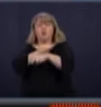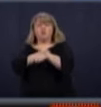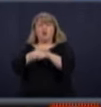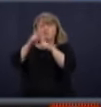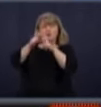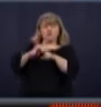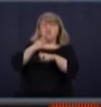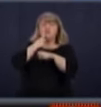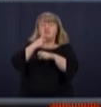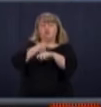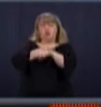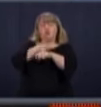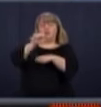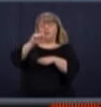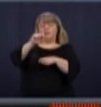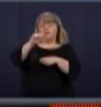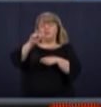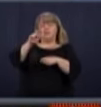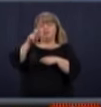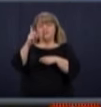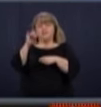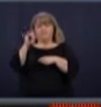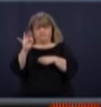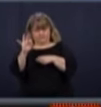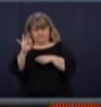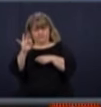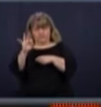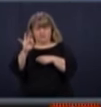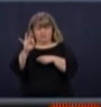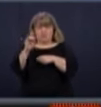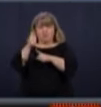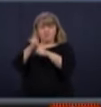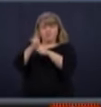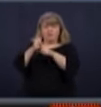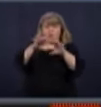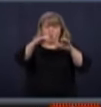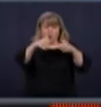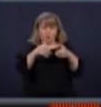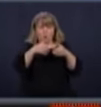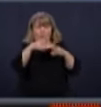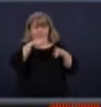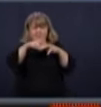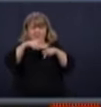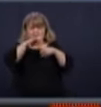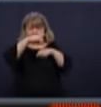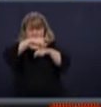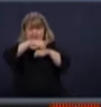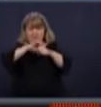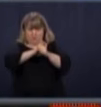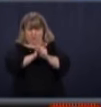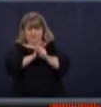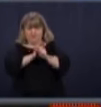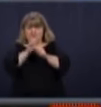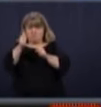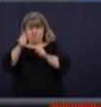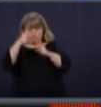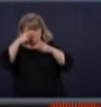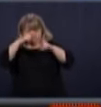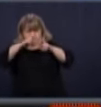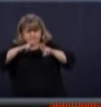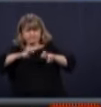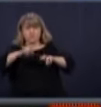un nombre quand même important de patients. On me dit que c'est le nombre le plus élevé de patients au monde.